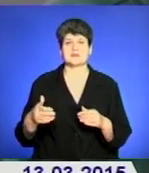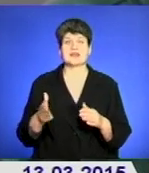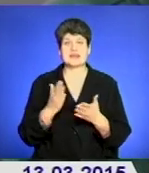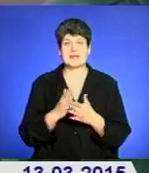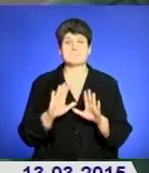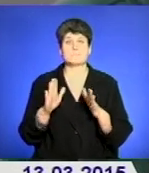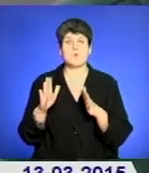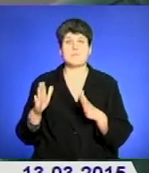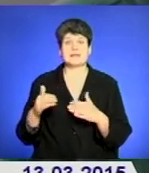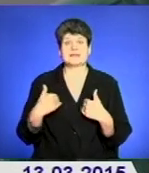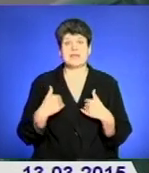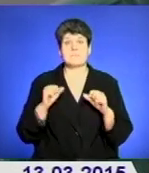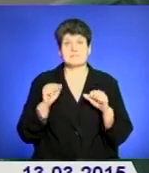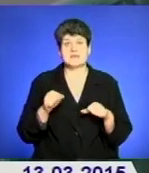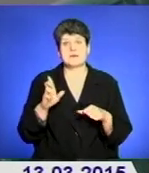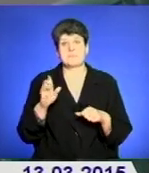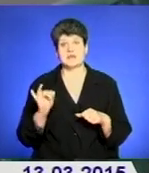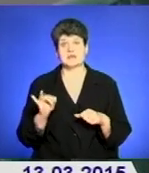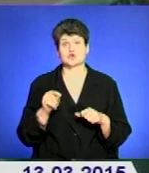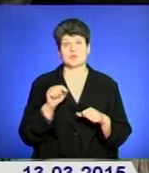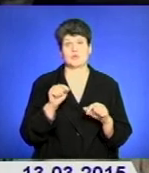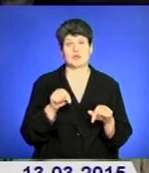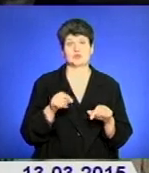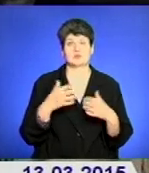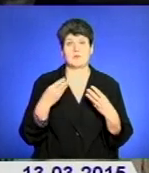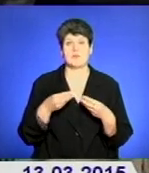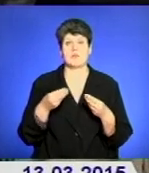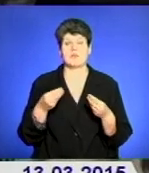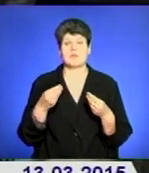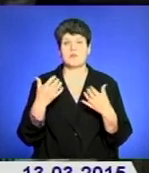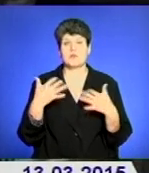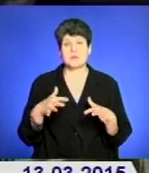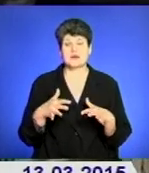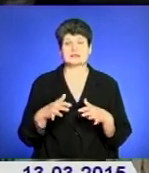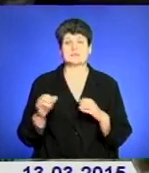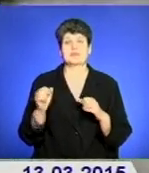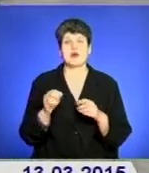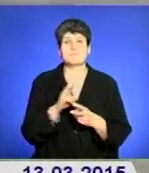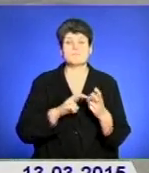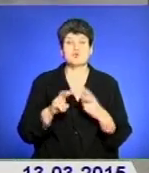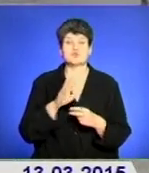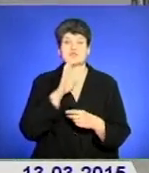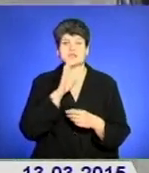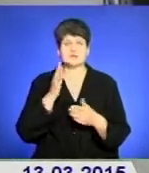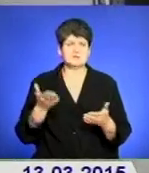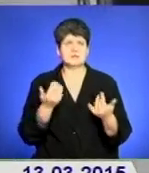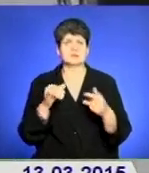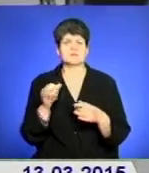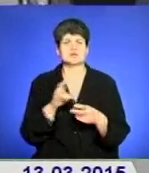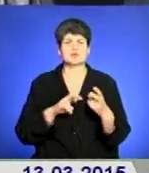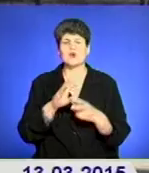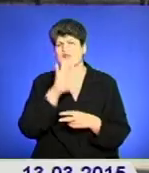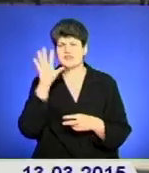моменти, де я міг би, що тут вона могла б десь пропасти. На пошуки жінки керівник ревідділу міліції по тривозі підняв весь особовий склад.